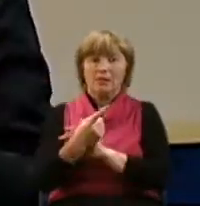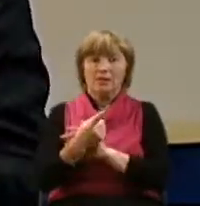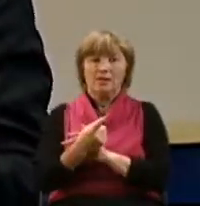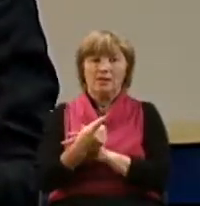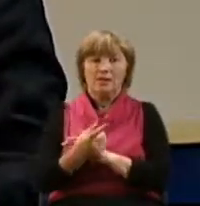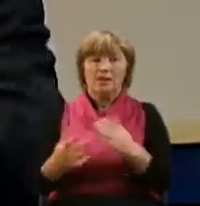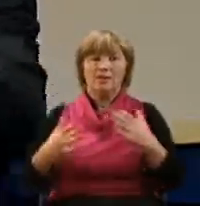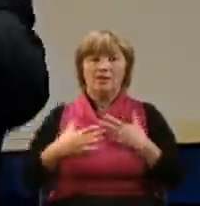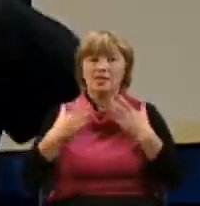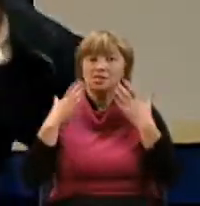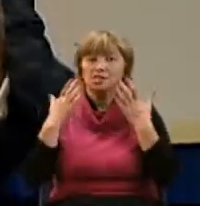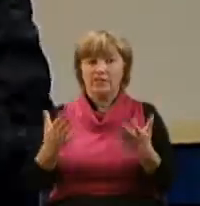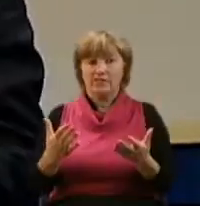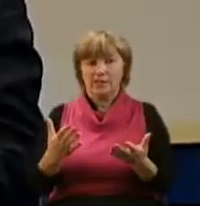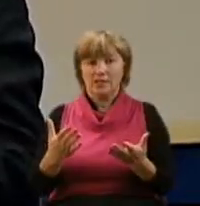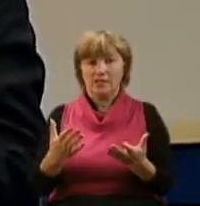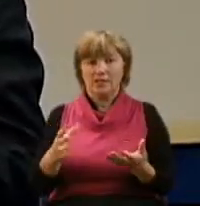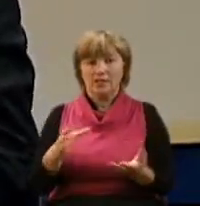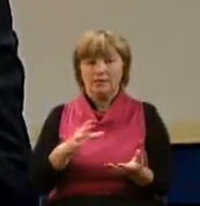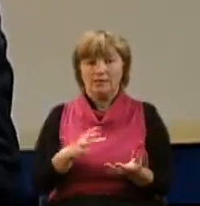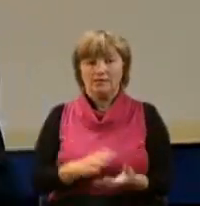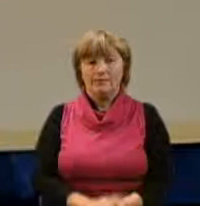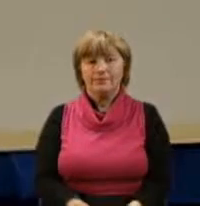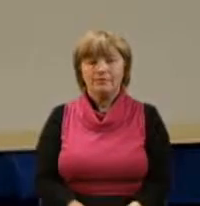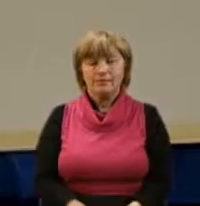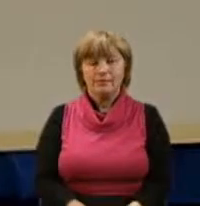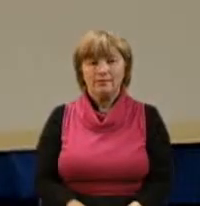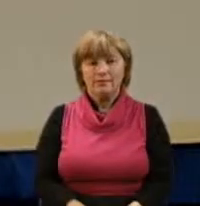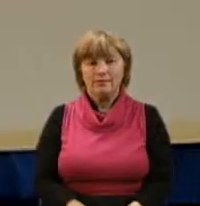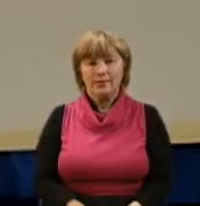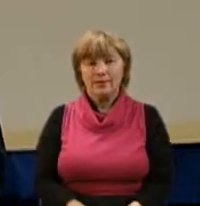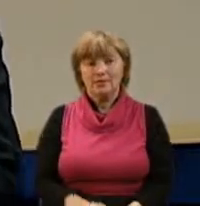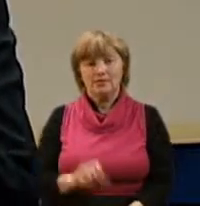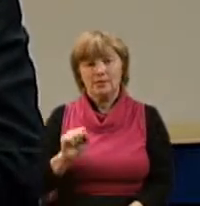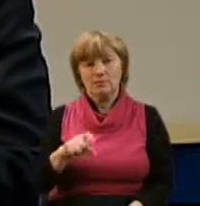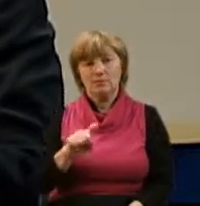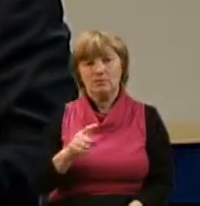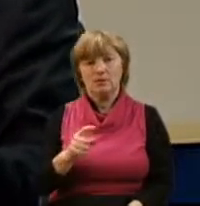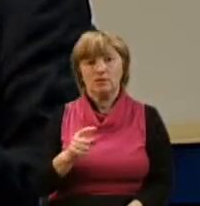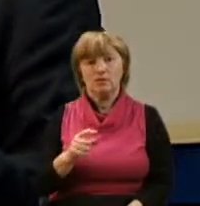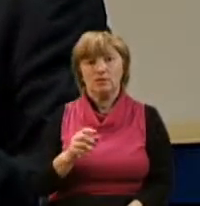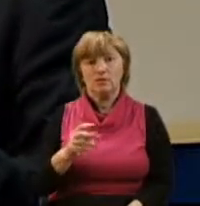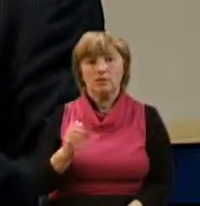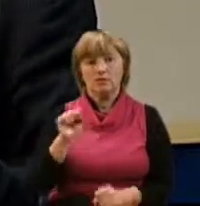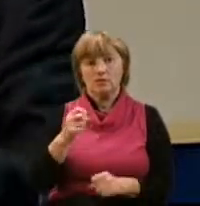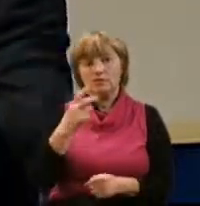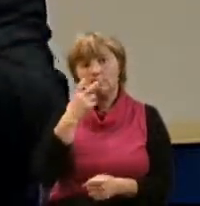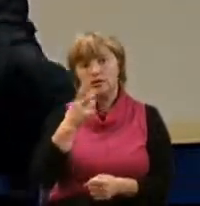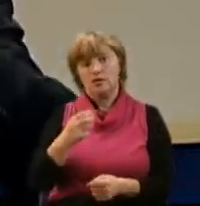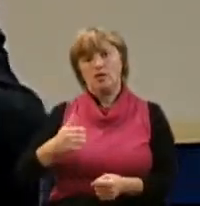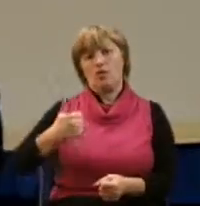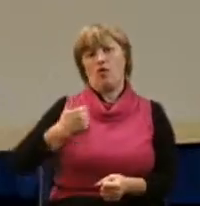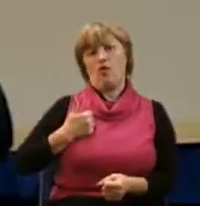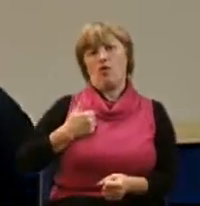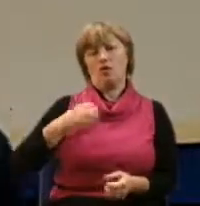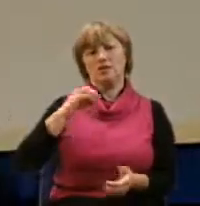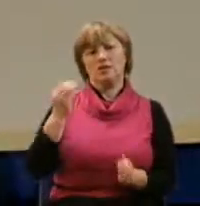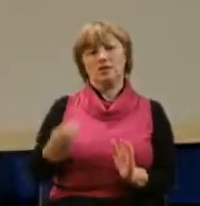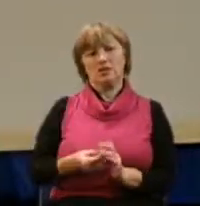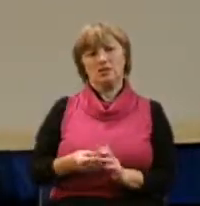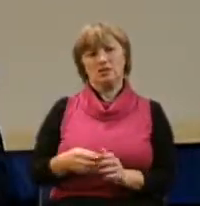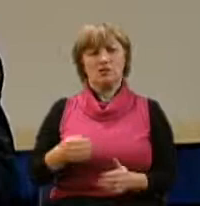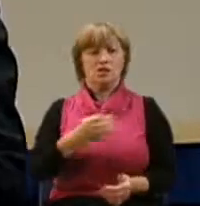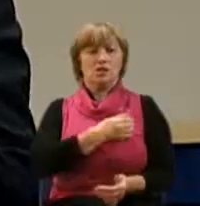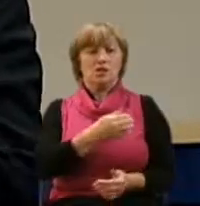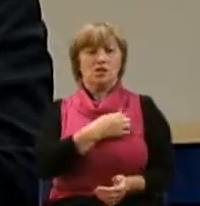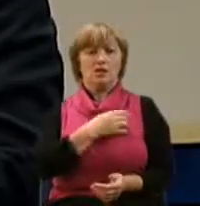инициативу, быть в гуще событий. Надо сказать, что, возможно, за этим кто-то может увидеть гордость, скрытую гордость,